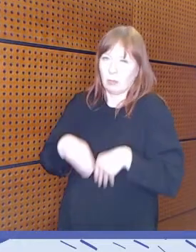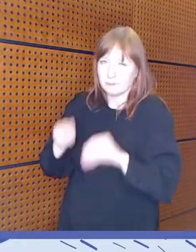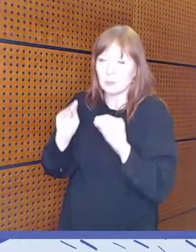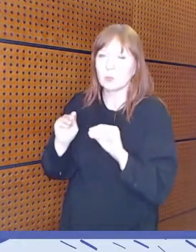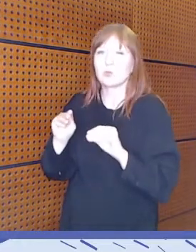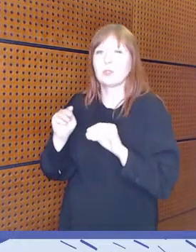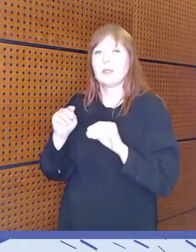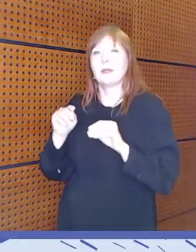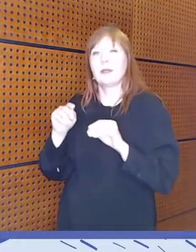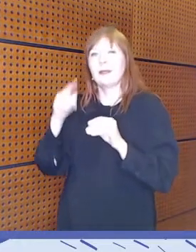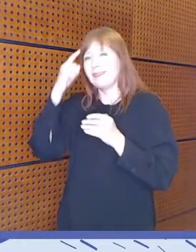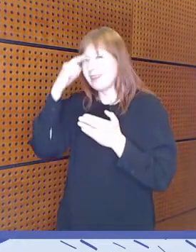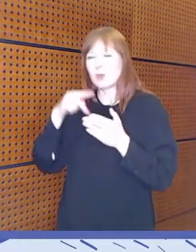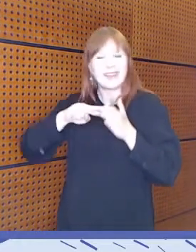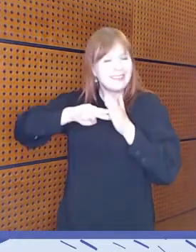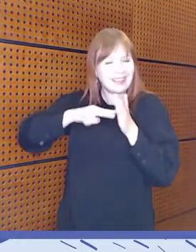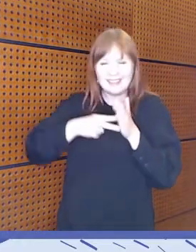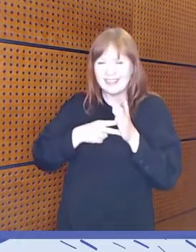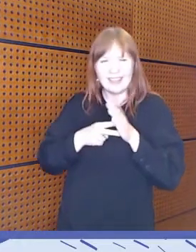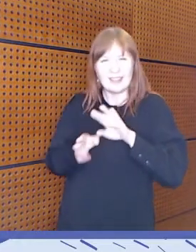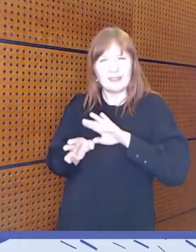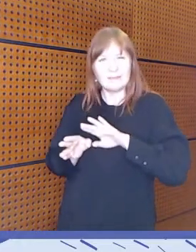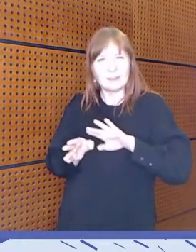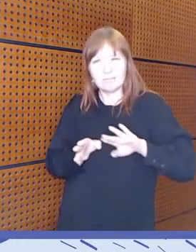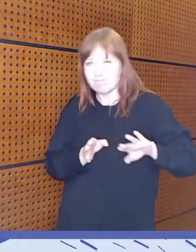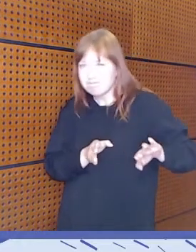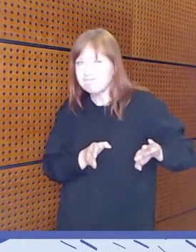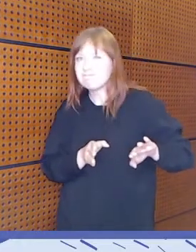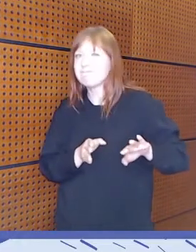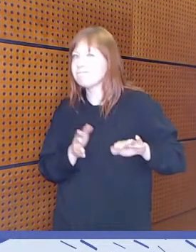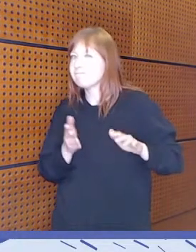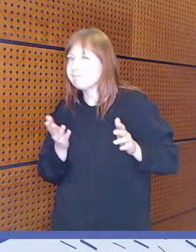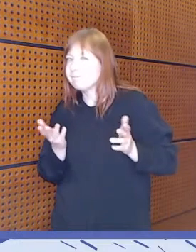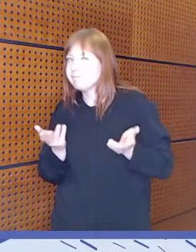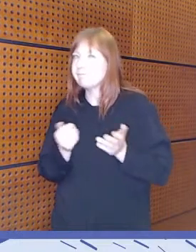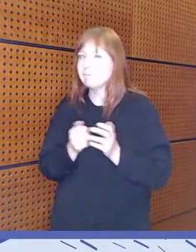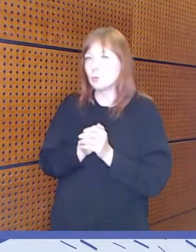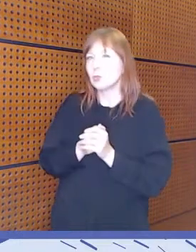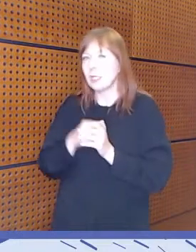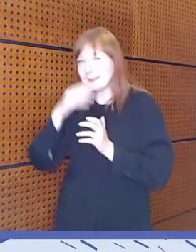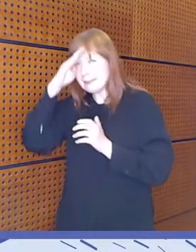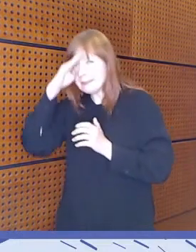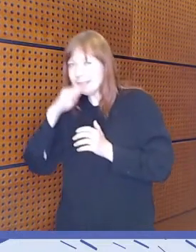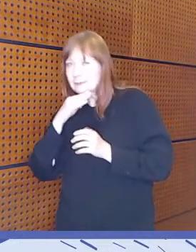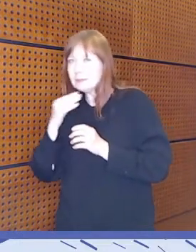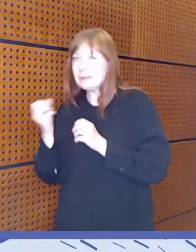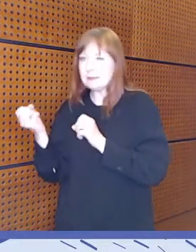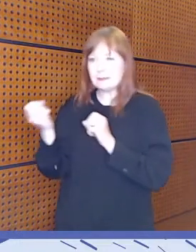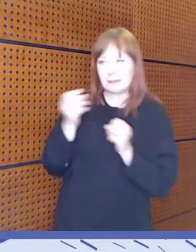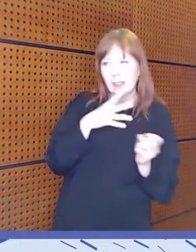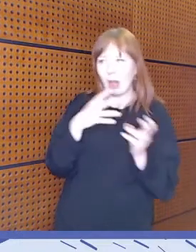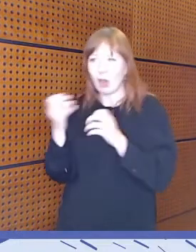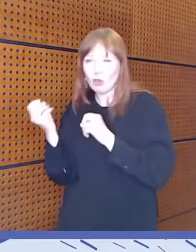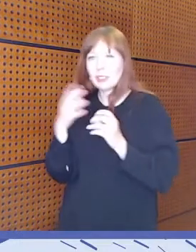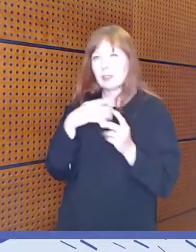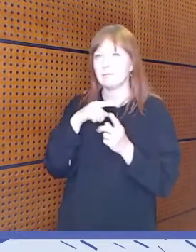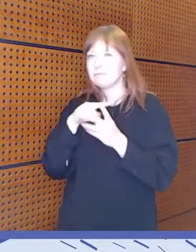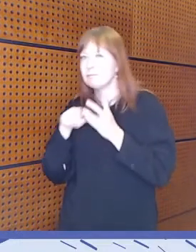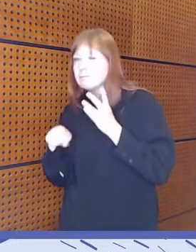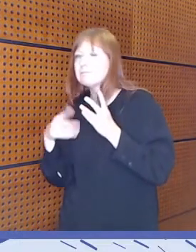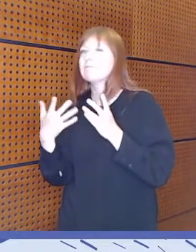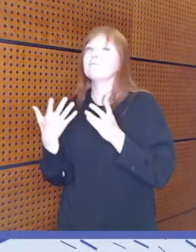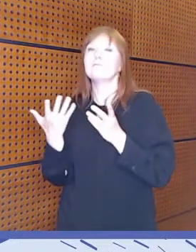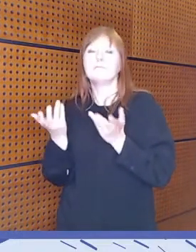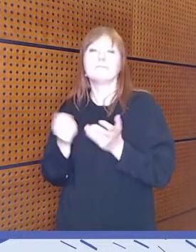Lähdetään ehkä pois siitä teknisestä puolesta, mutta tähän ihmisdialogi ja kaikki muut asiat, niin ohjaustairot halusin tuottaa